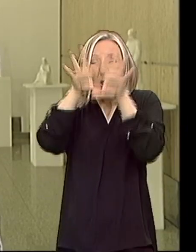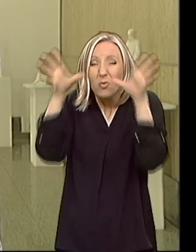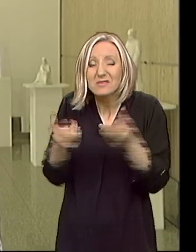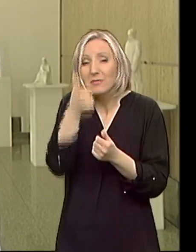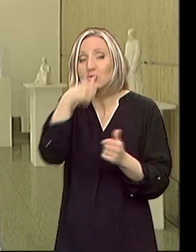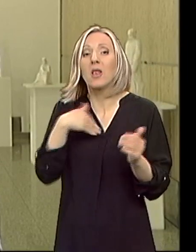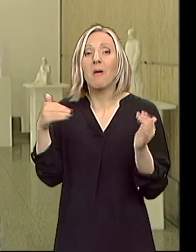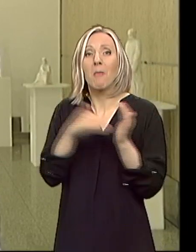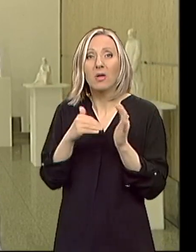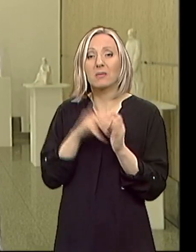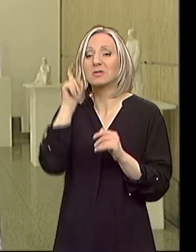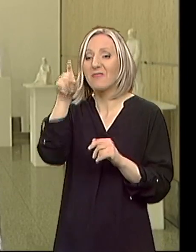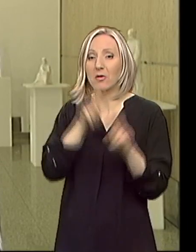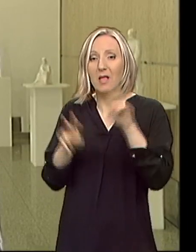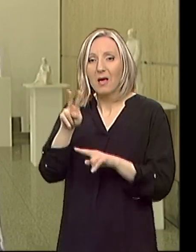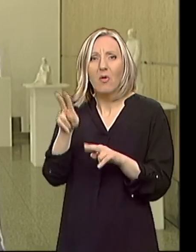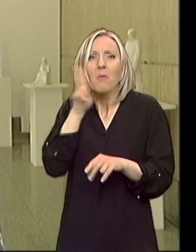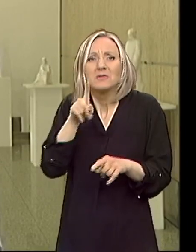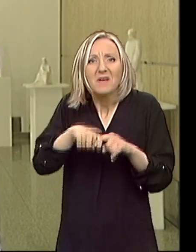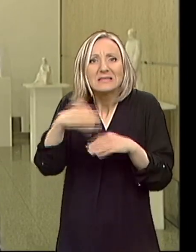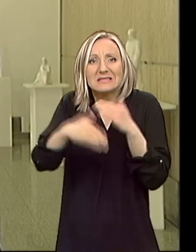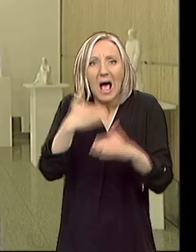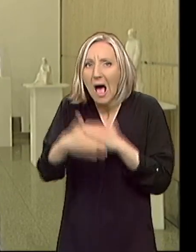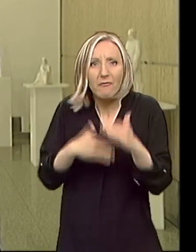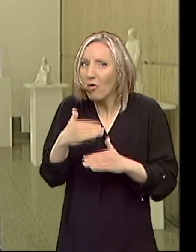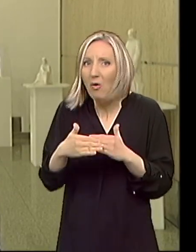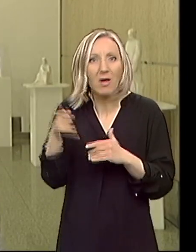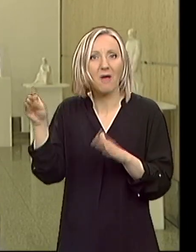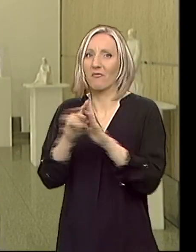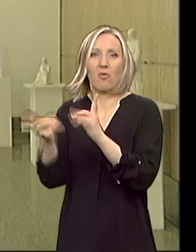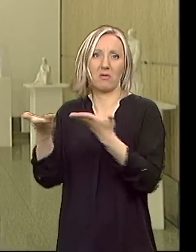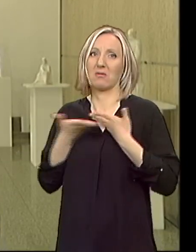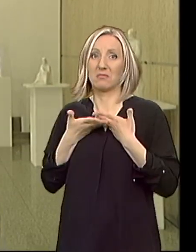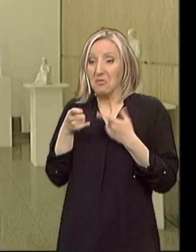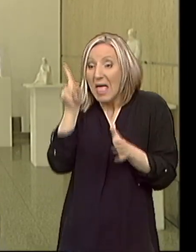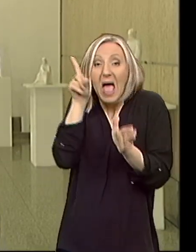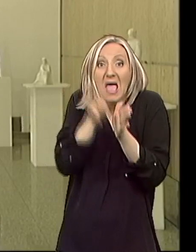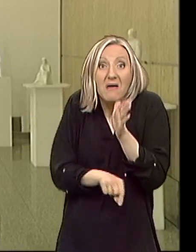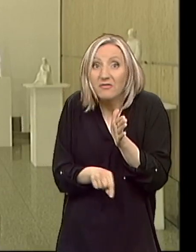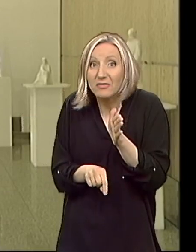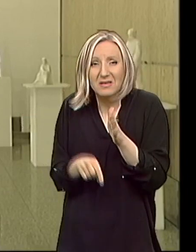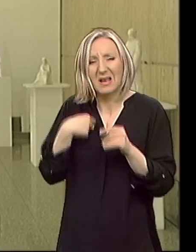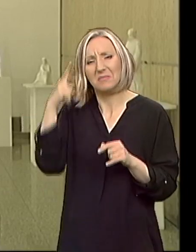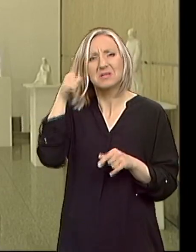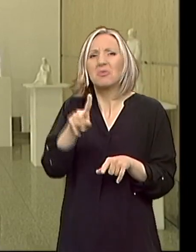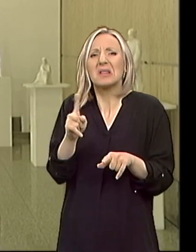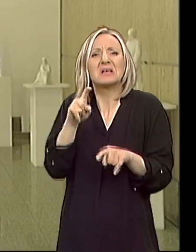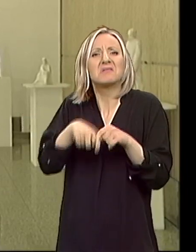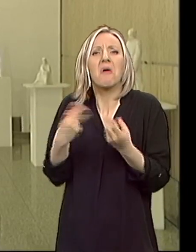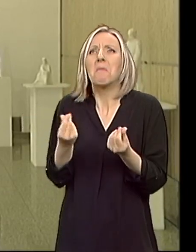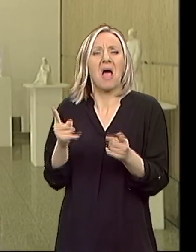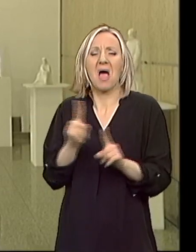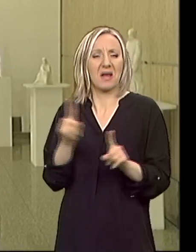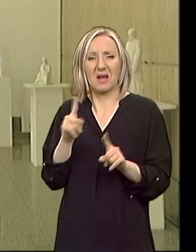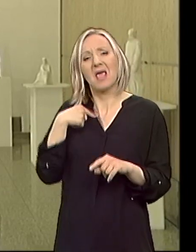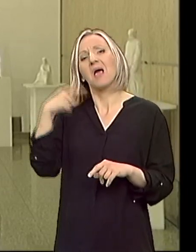svakodnevnoj neziji, su zavoji. Dakle, jeftina stavka i mislim da se ovdje čak ne radi mi u novcu. Mislim da je